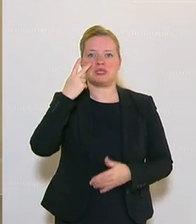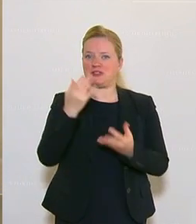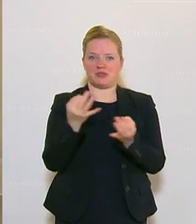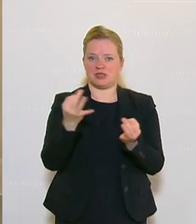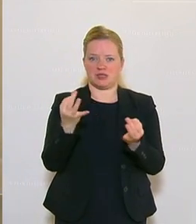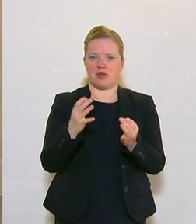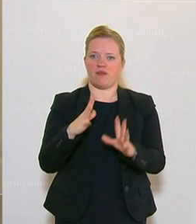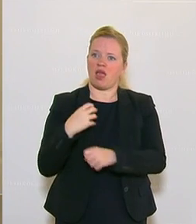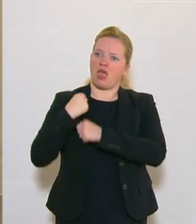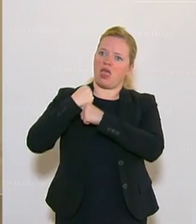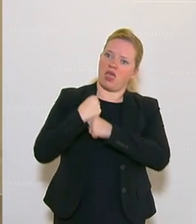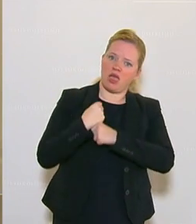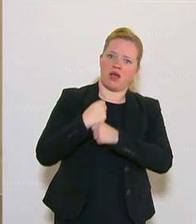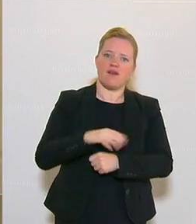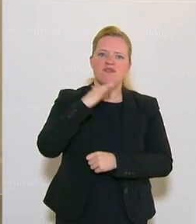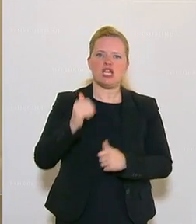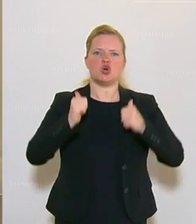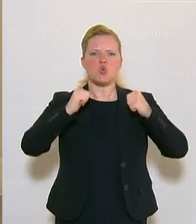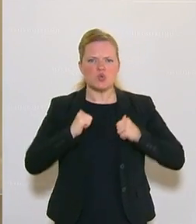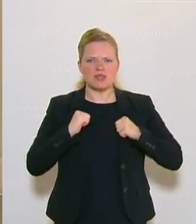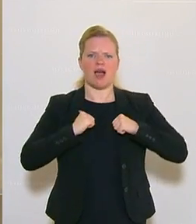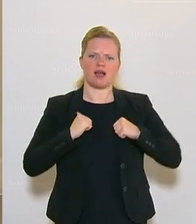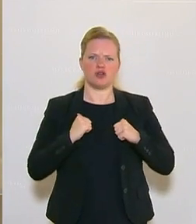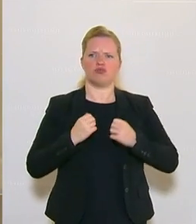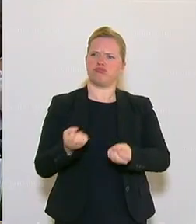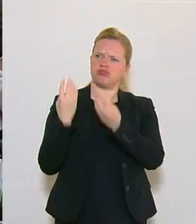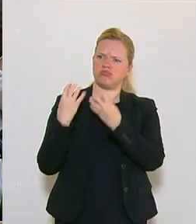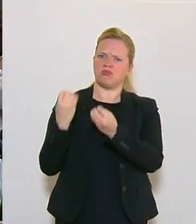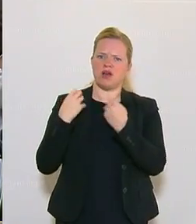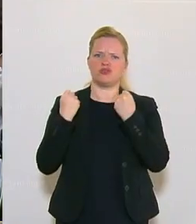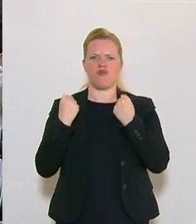wie einen schweren Rucksack. Und das darf nicht passieren.